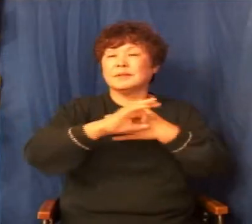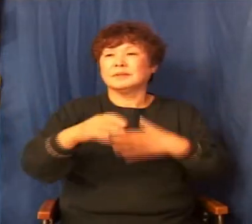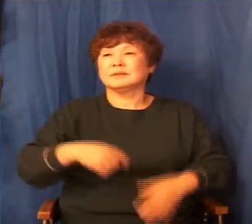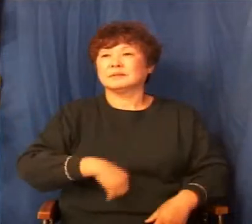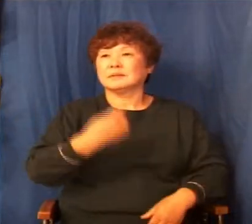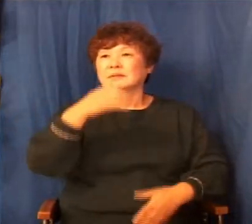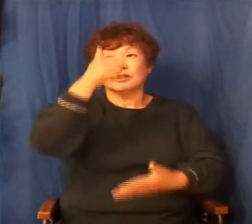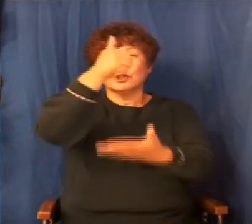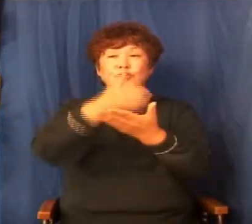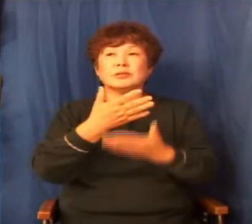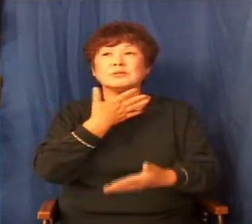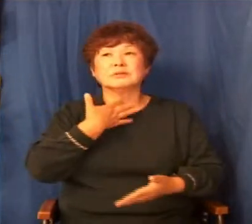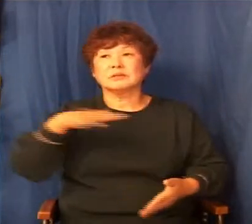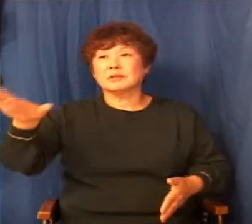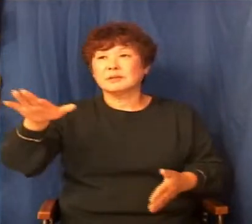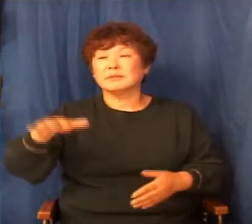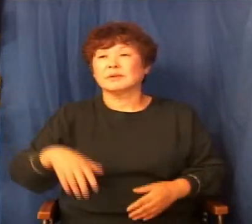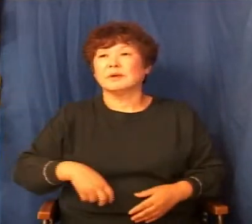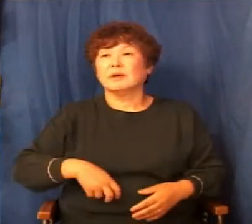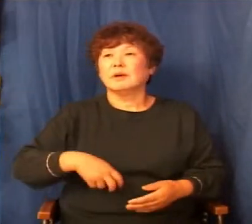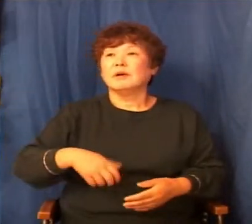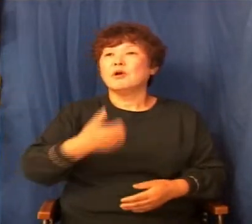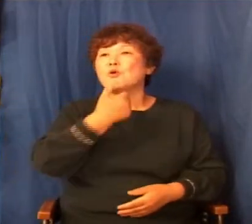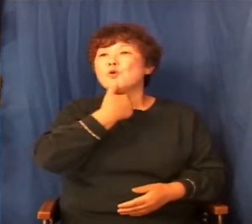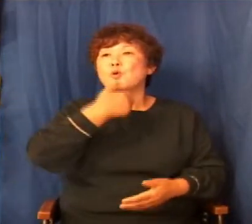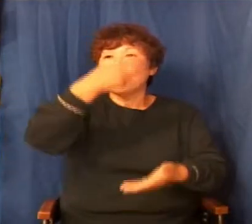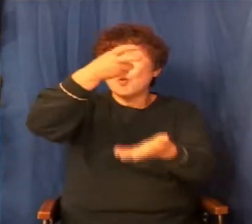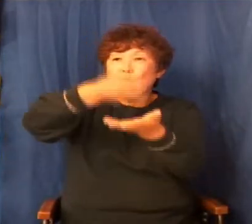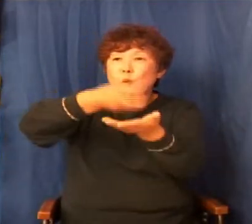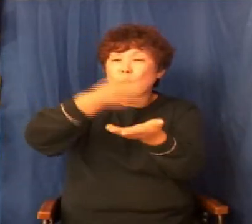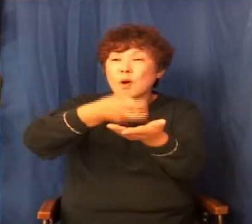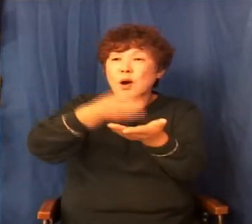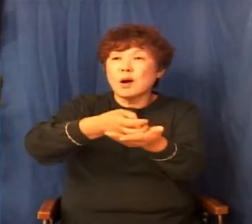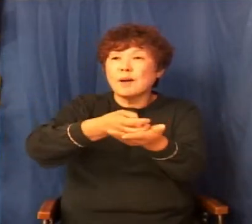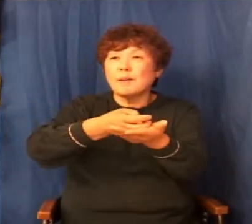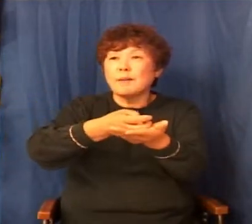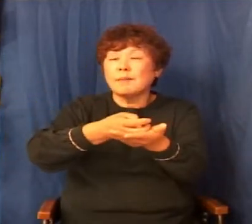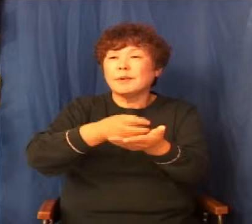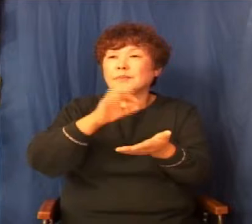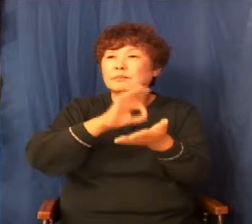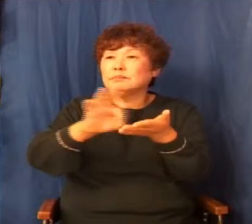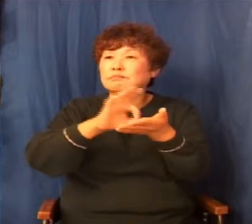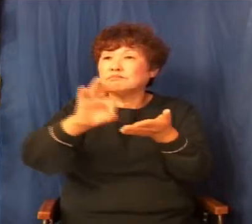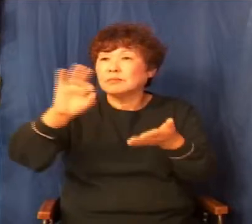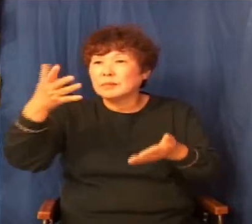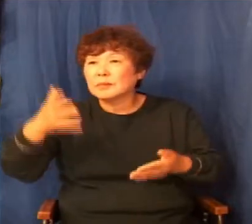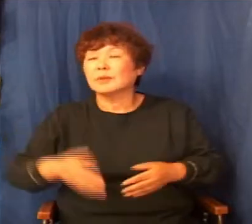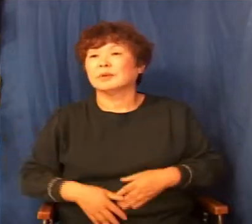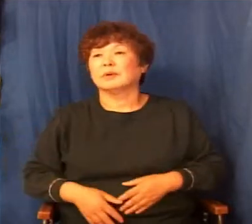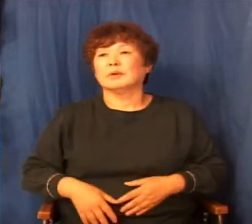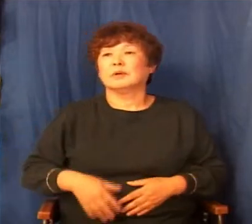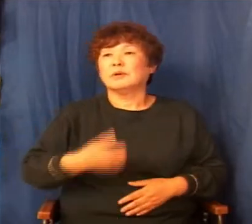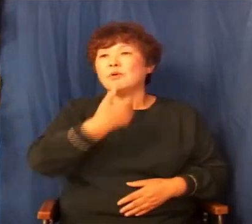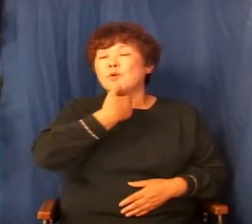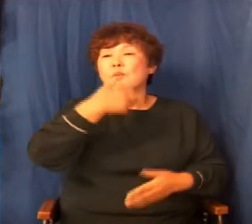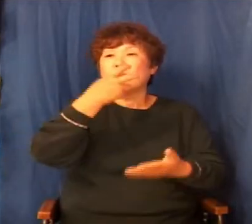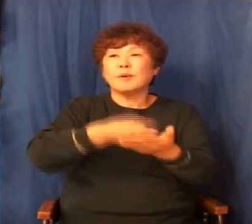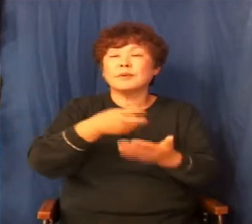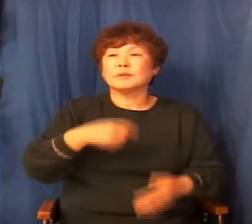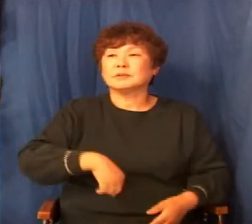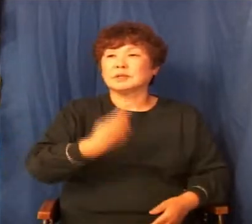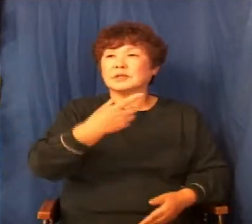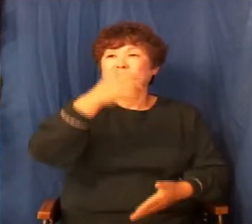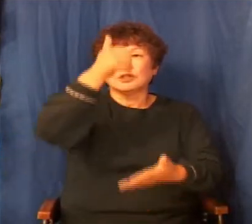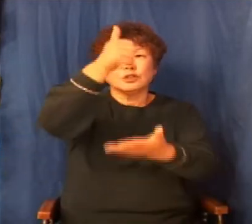게 아니잖아요. 그렇죠? 로마법에 의하면 로마인이니까 로마법을 적용을 받는데 로마법에는 자기가 죄진 게 하나도 없어요.